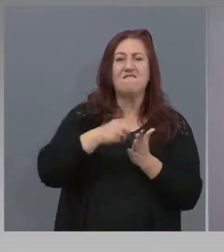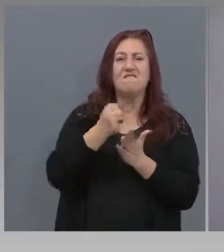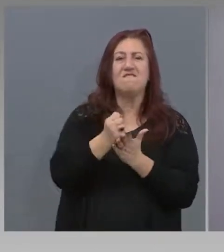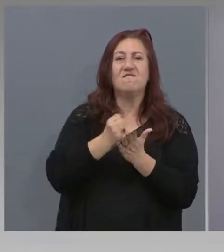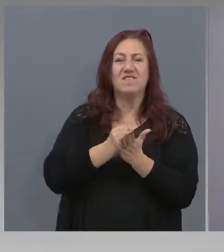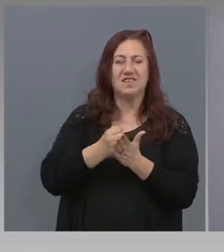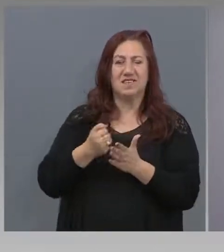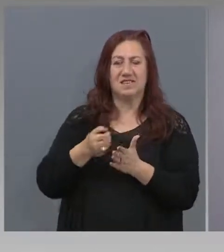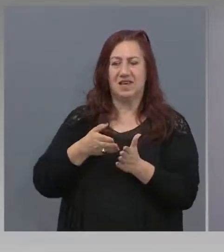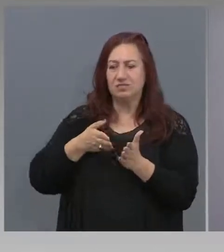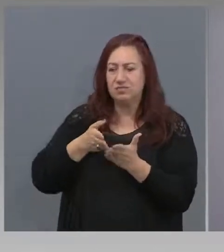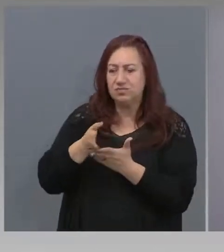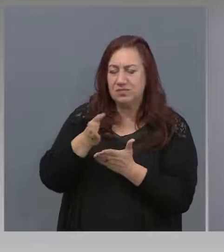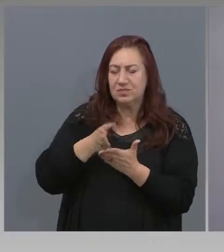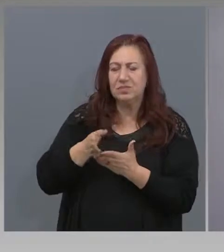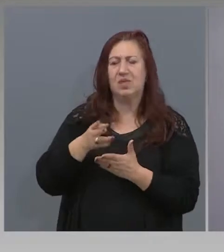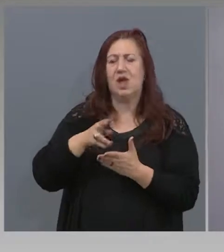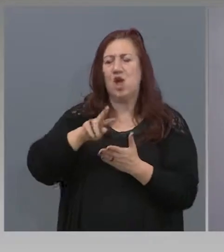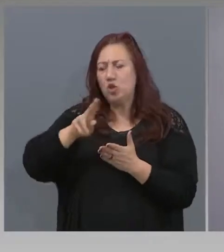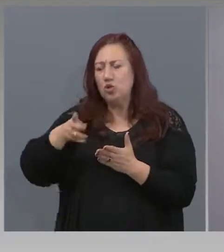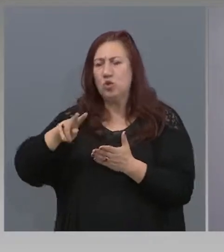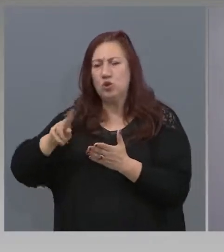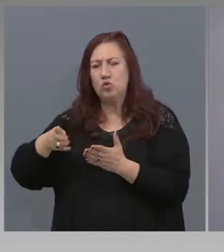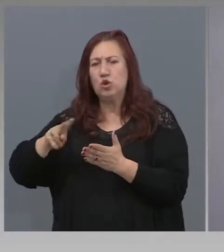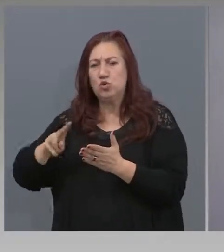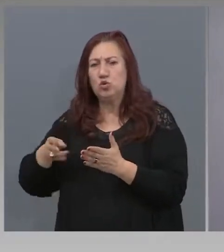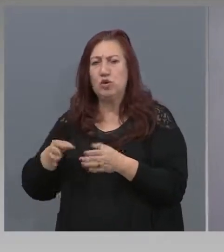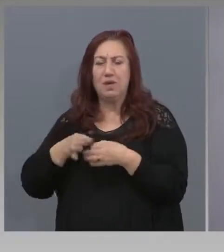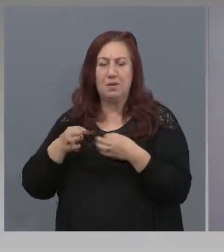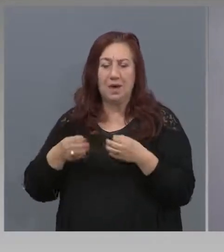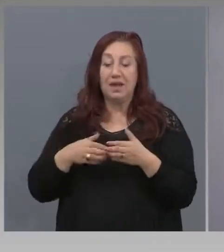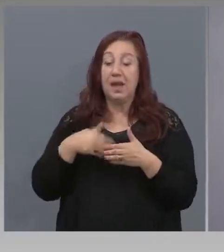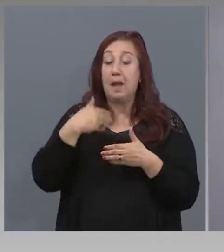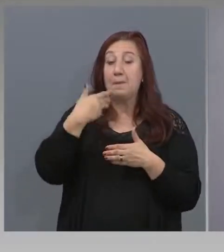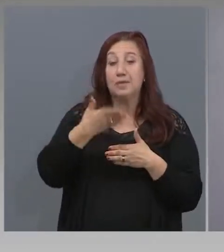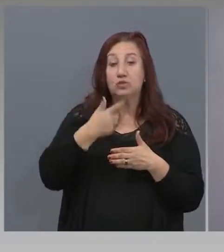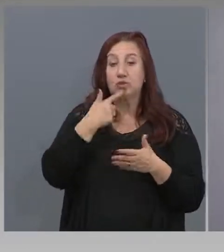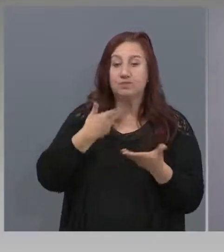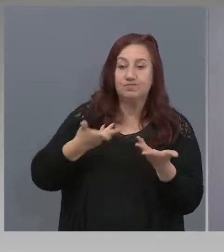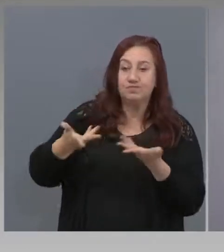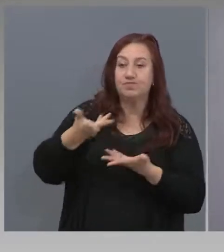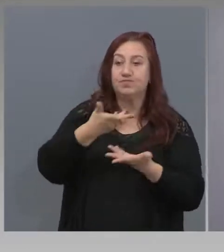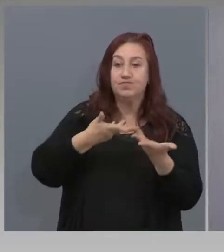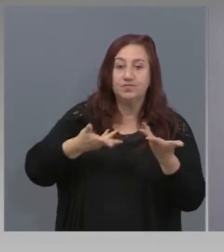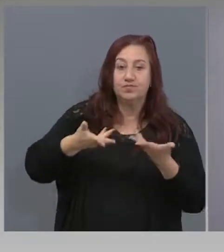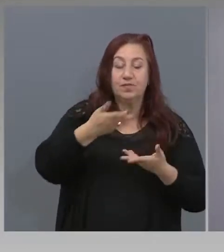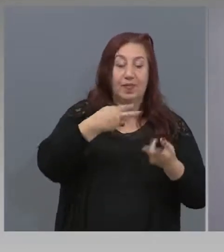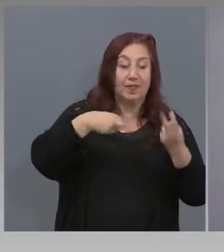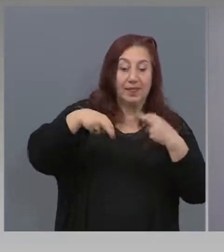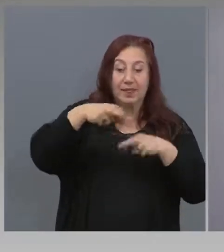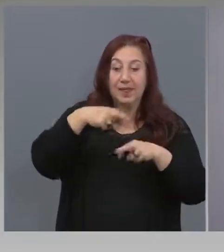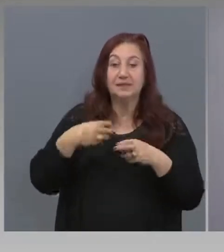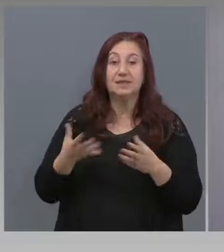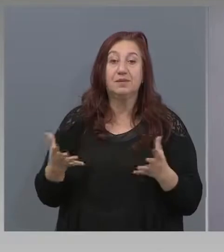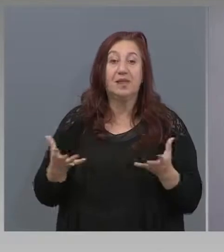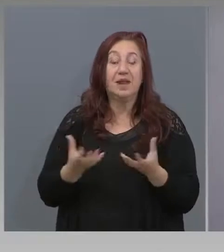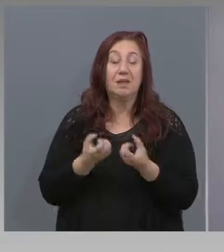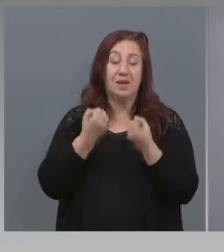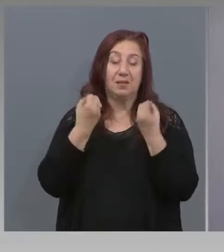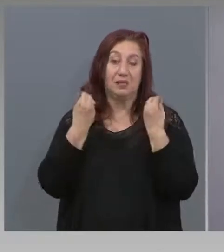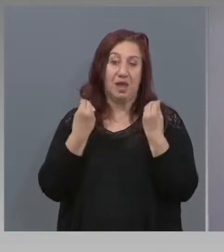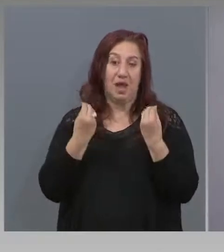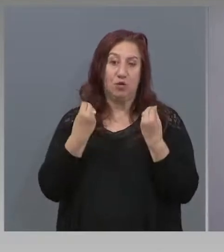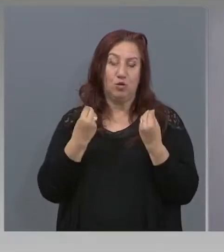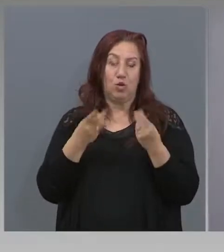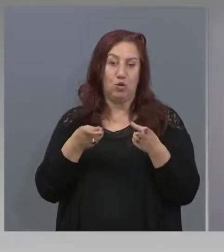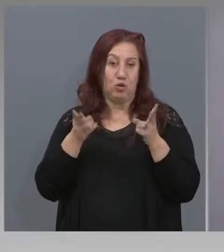и други мерки, които да не ги изборявам всичките, е въпрос на обсъждане. Как да се намери най-доброто решение? Ако